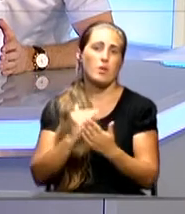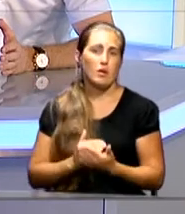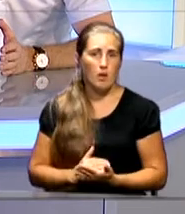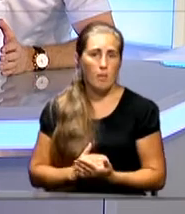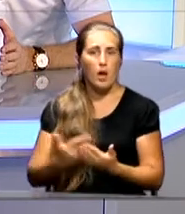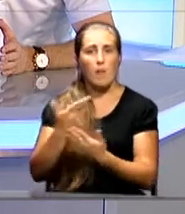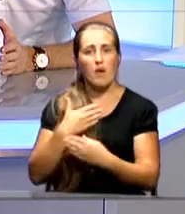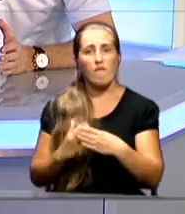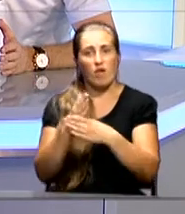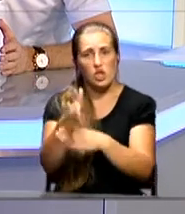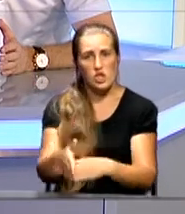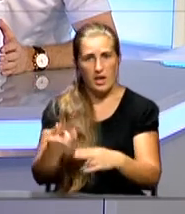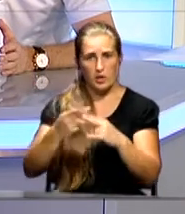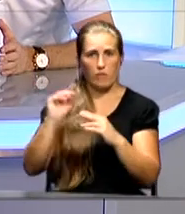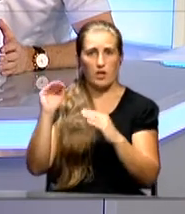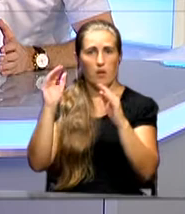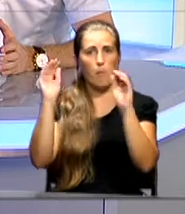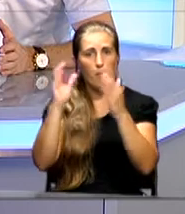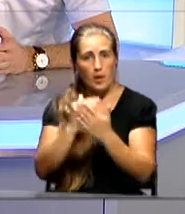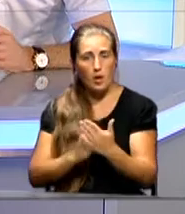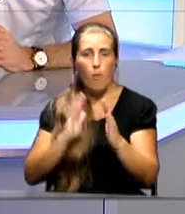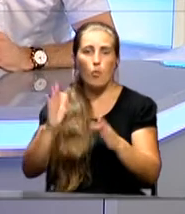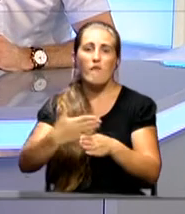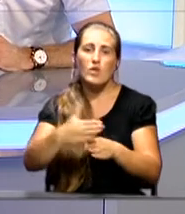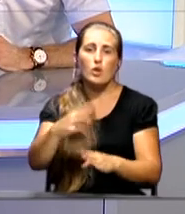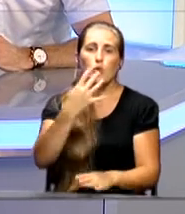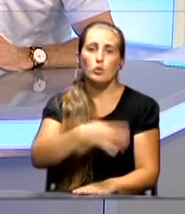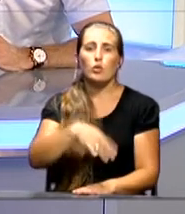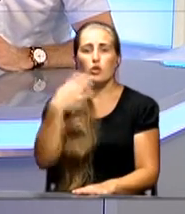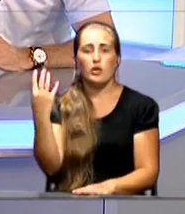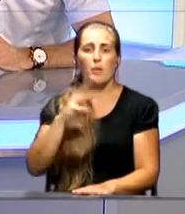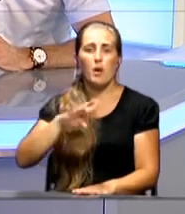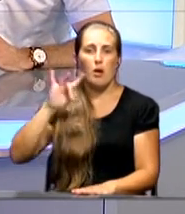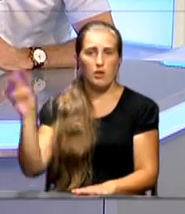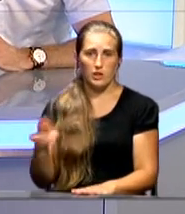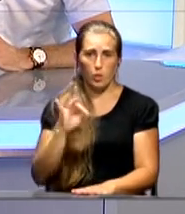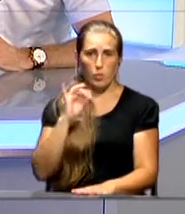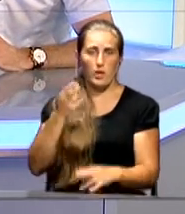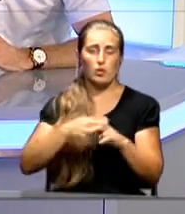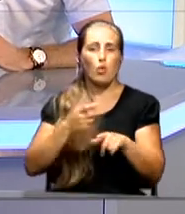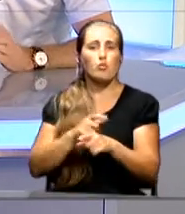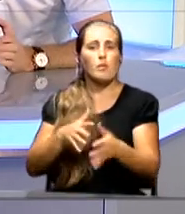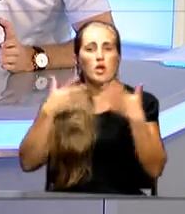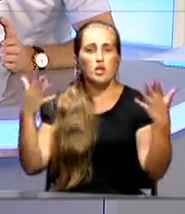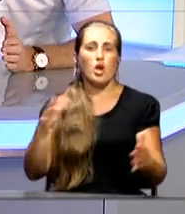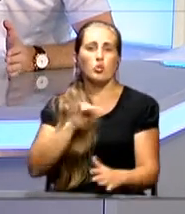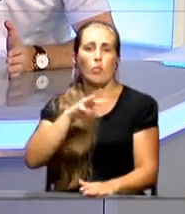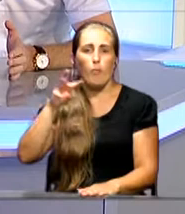То есть мы вошли в эту федеральную программу, и по этой программе будет выделено 44 миллиарда рублей. Это очень большая сумма, это